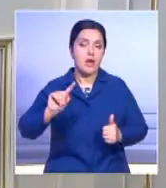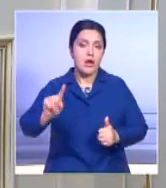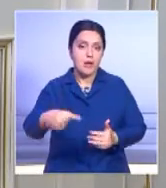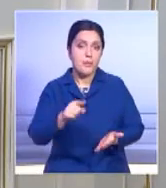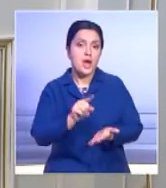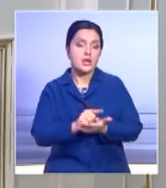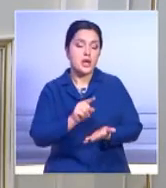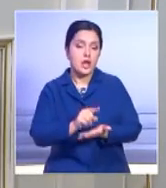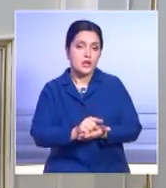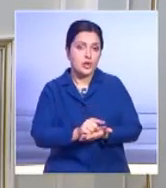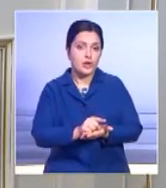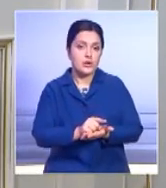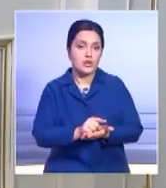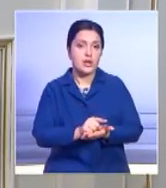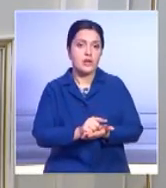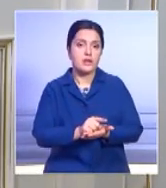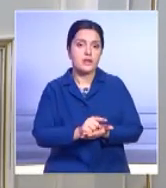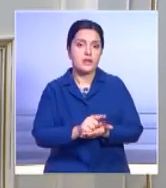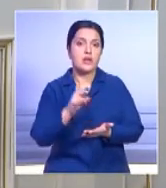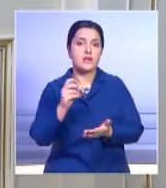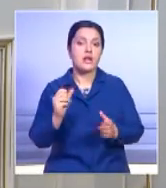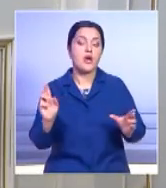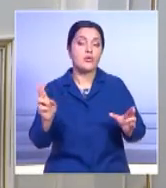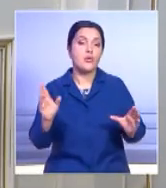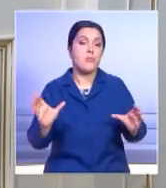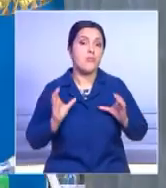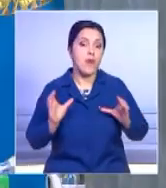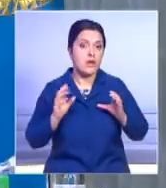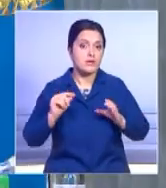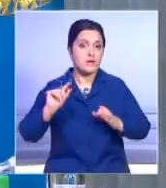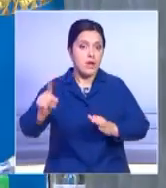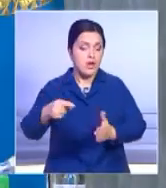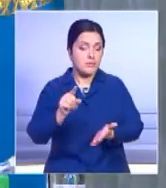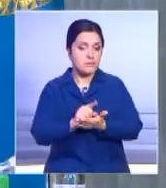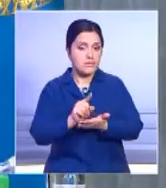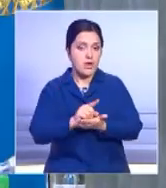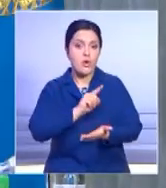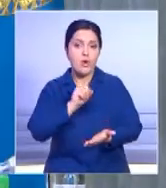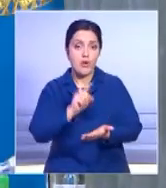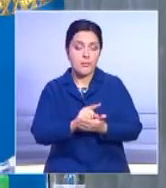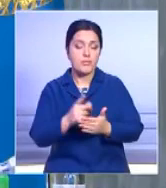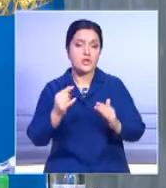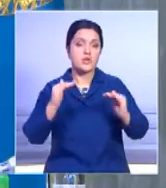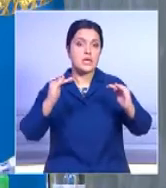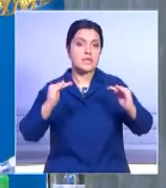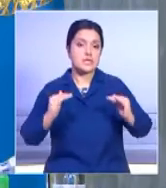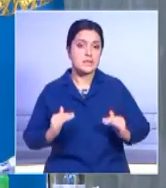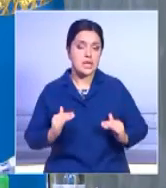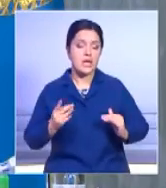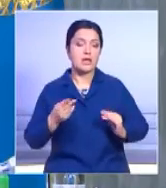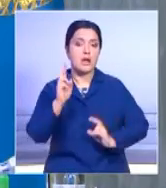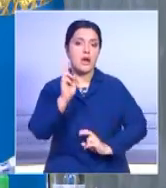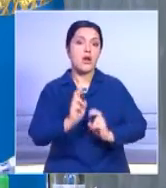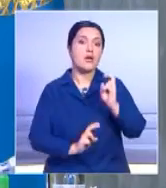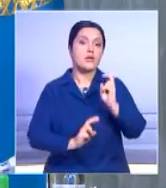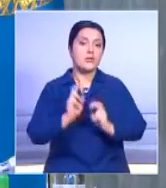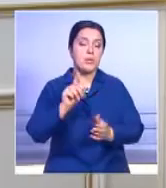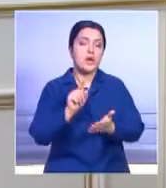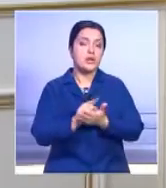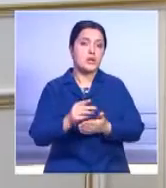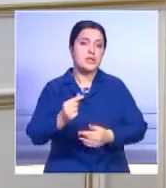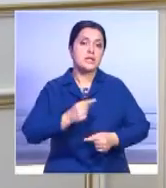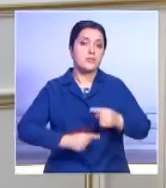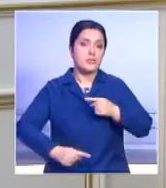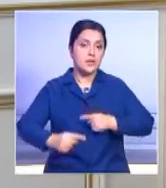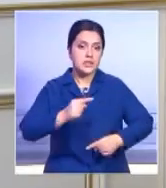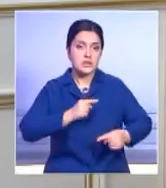налоги, то есть налоги на богатство, налоги на роскошь, снижать корпоративные налоги от предприятий и бизнеса.